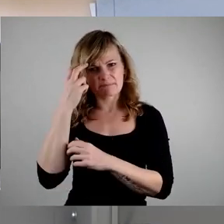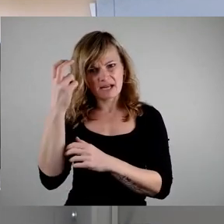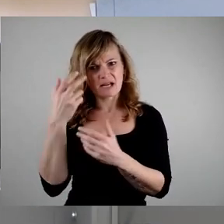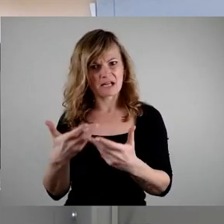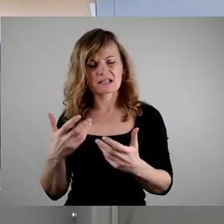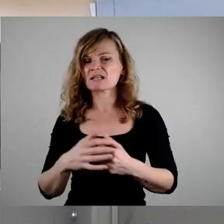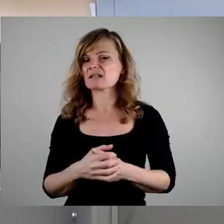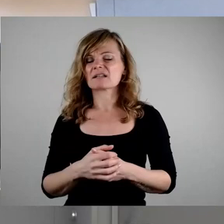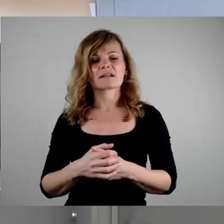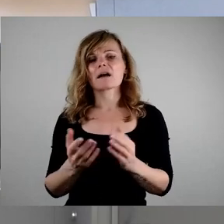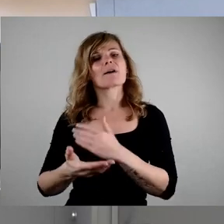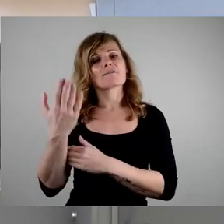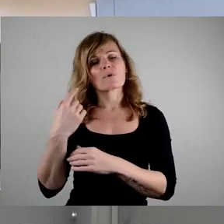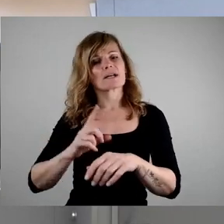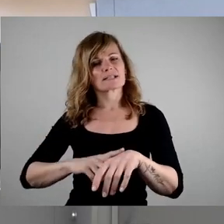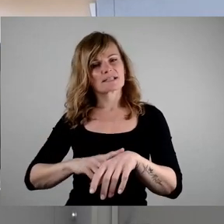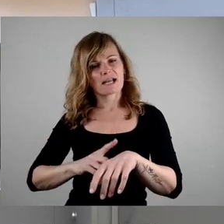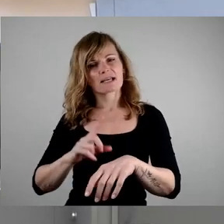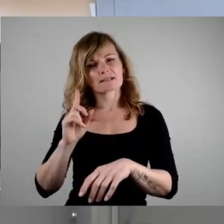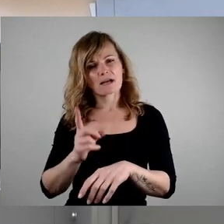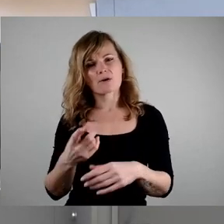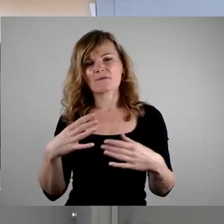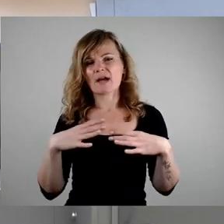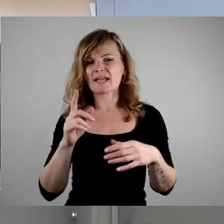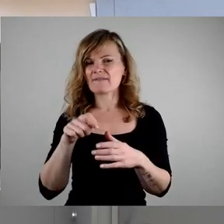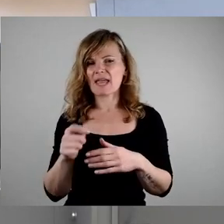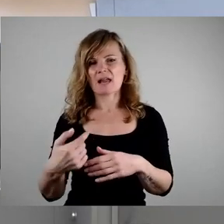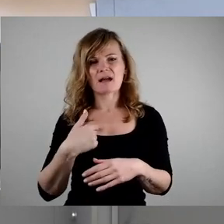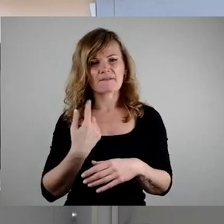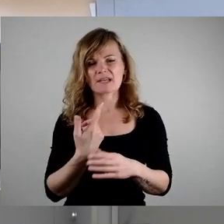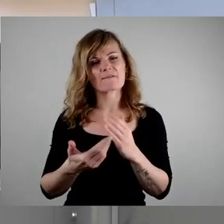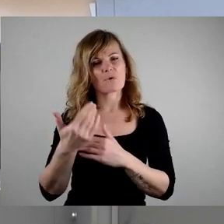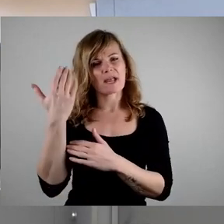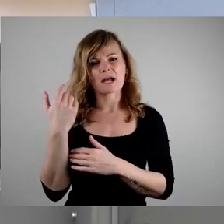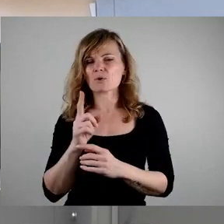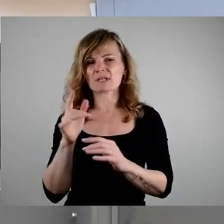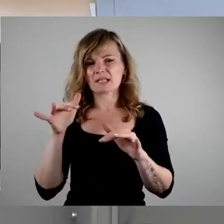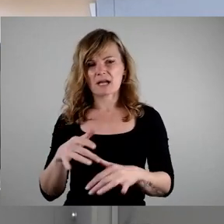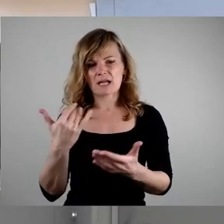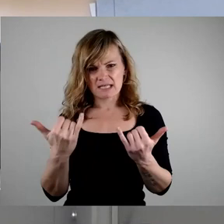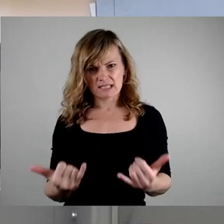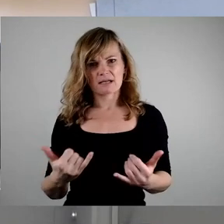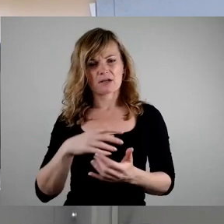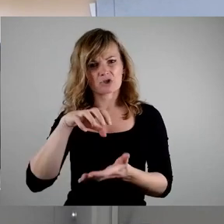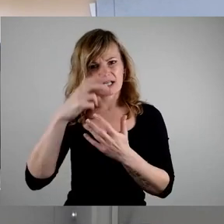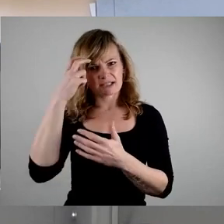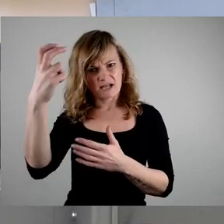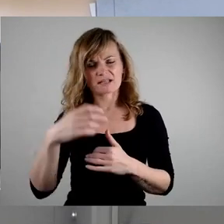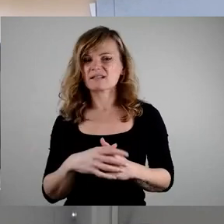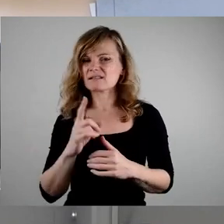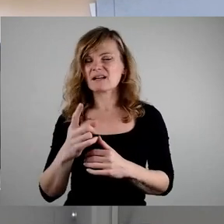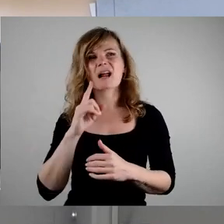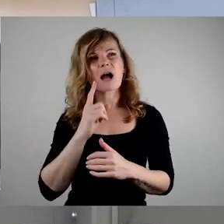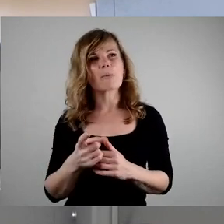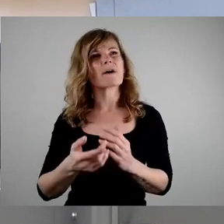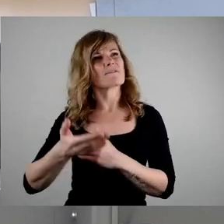im Stadtrat gegeben hat, das ist auch, soweit ich weiß, nie eine Begründung gewesen für die Ausstattung der Stadtbezirke.